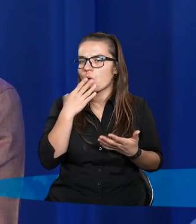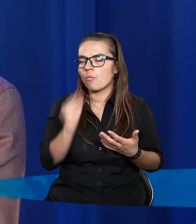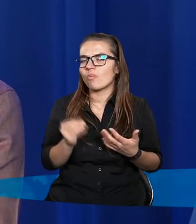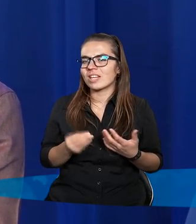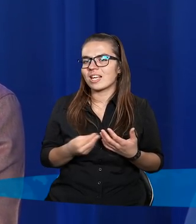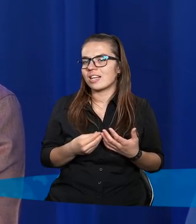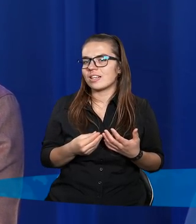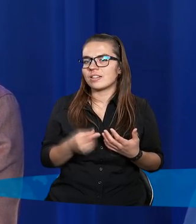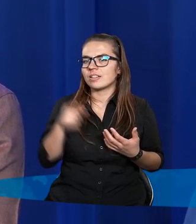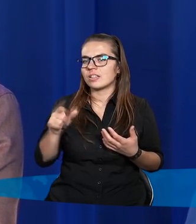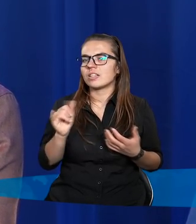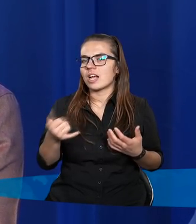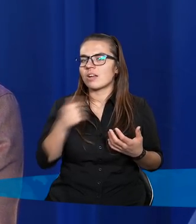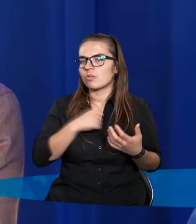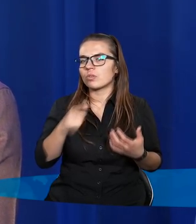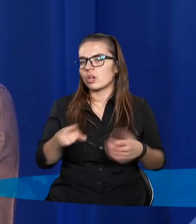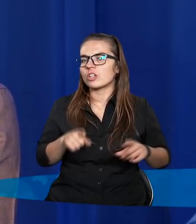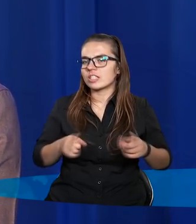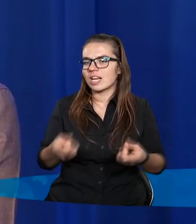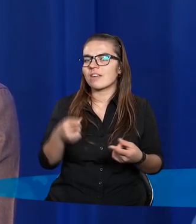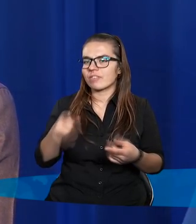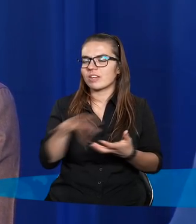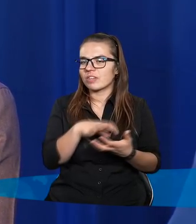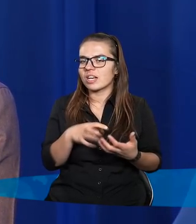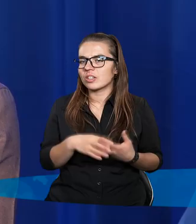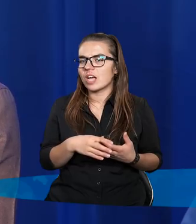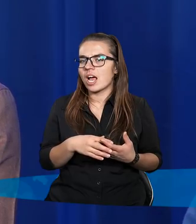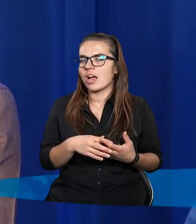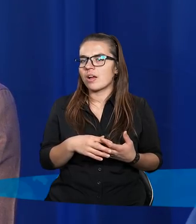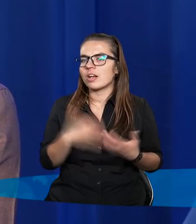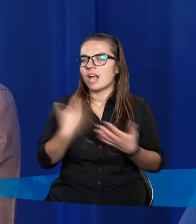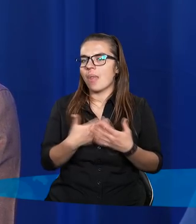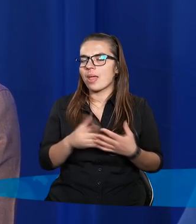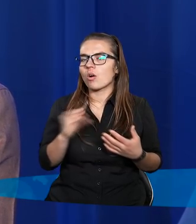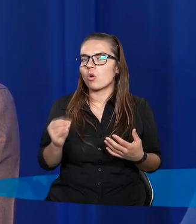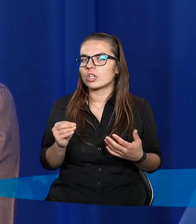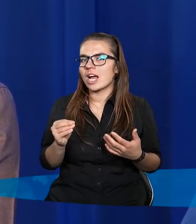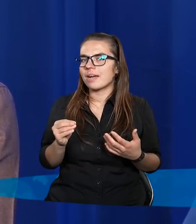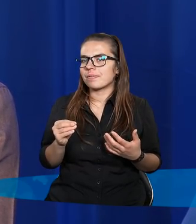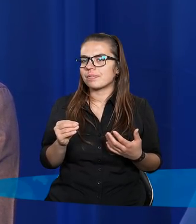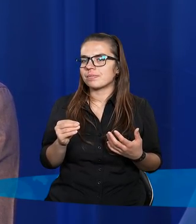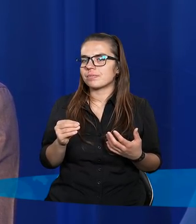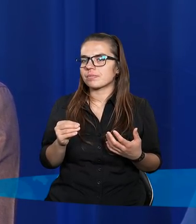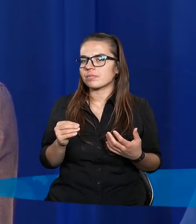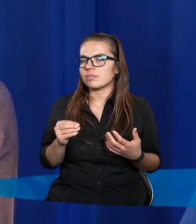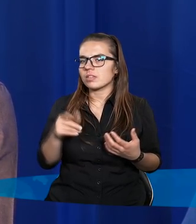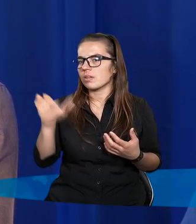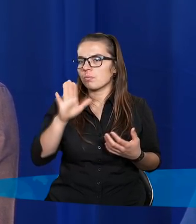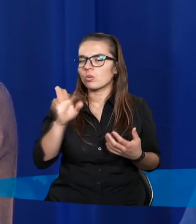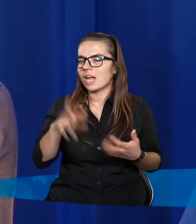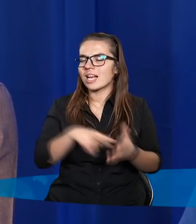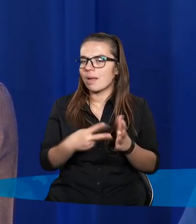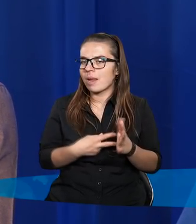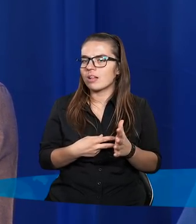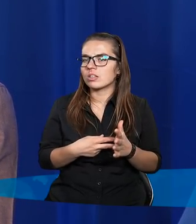zło, które się dzieje we wszechświecie, dzieje się dlatego, nie dlatego, że Pan Bóg